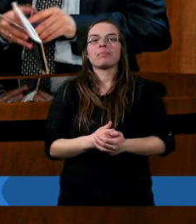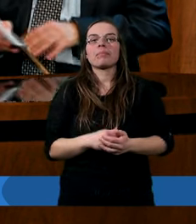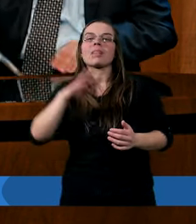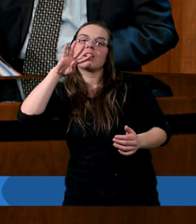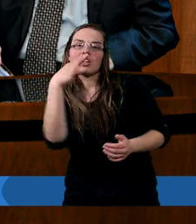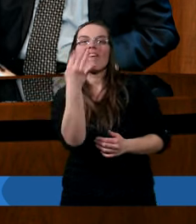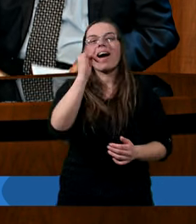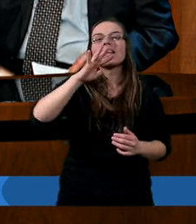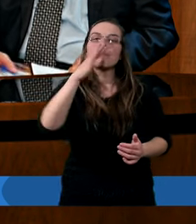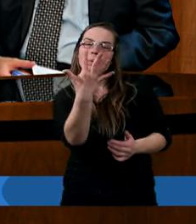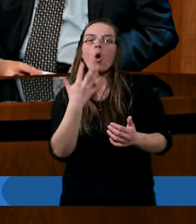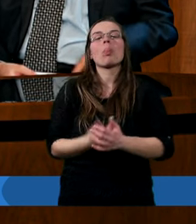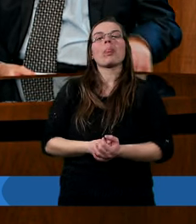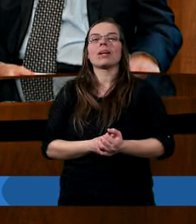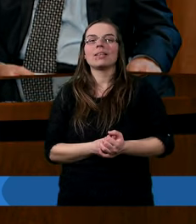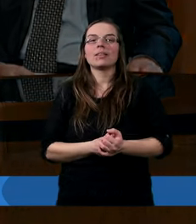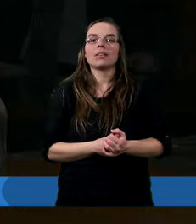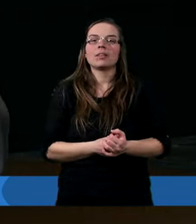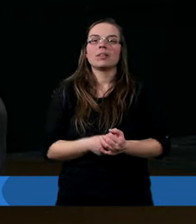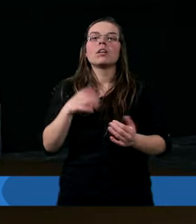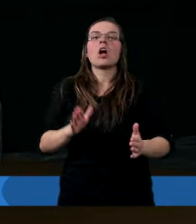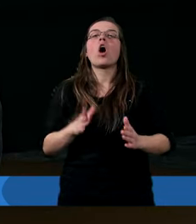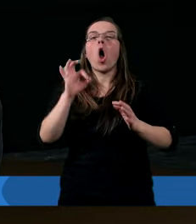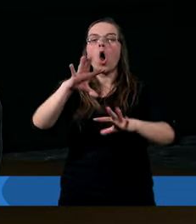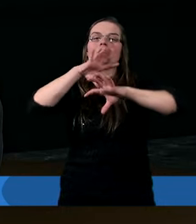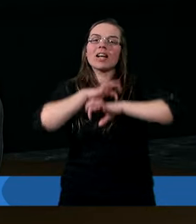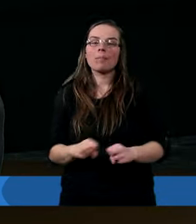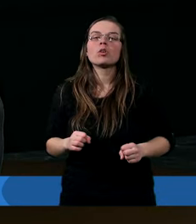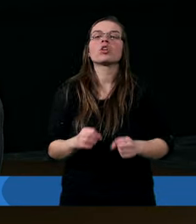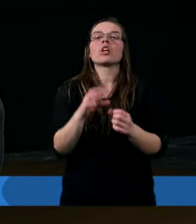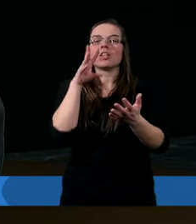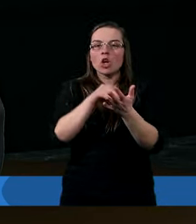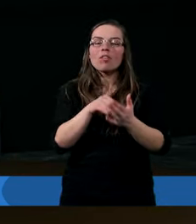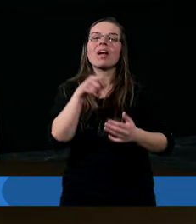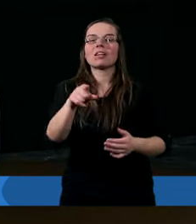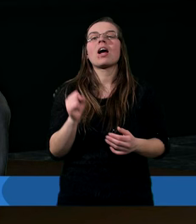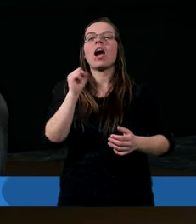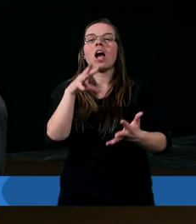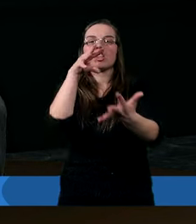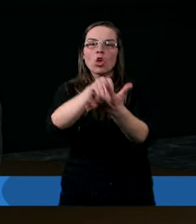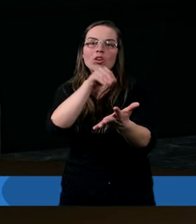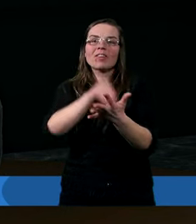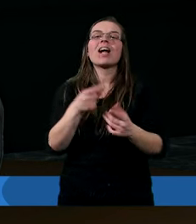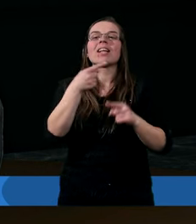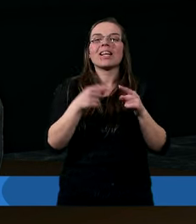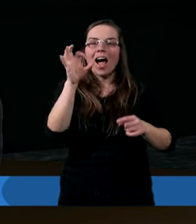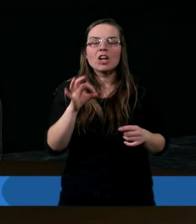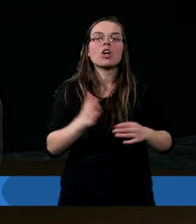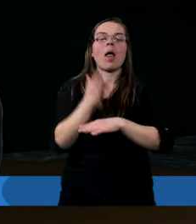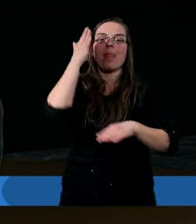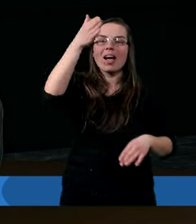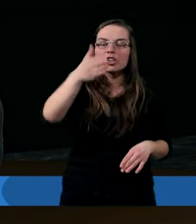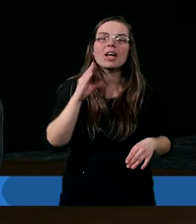czwarty i piąty. A cierpliwość doświadczenie, a doświadczenie zaś